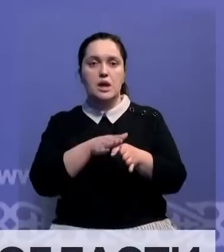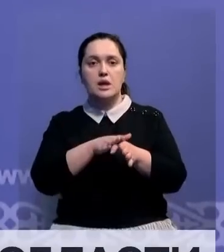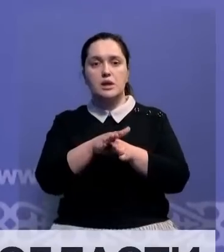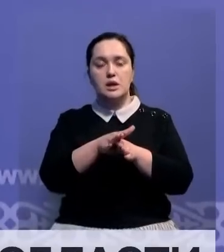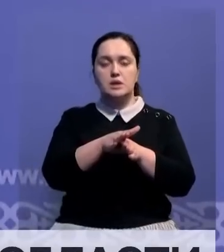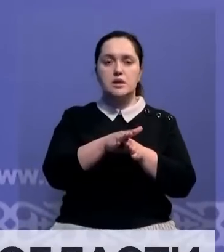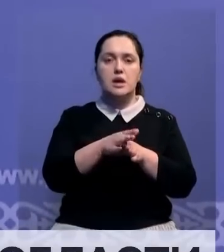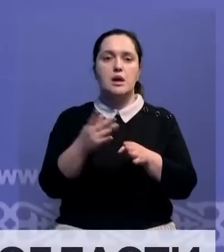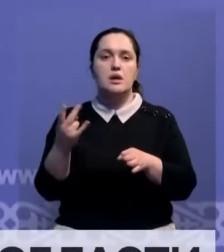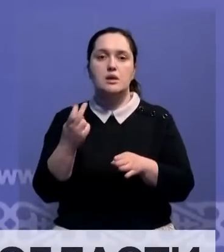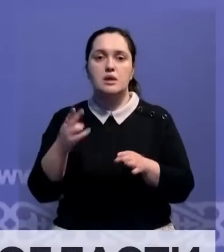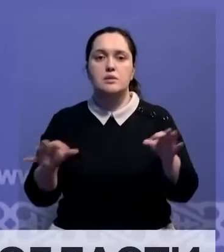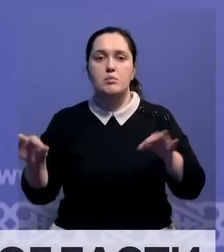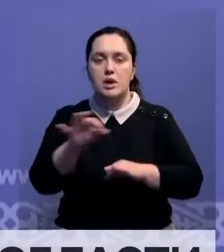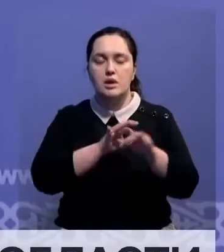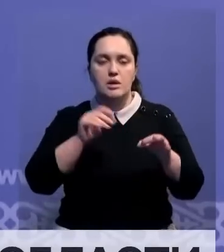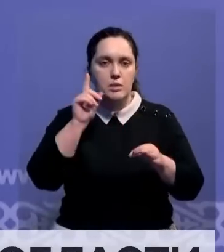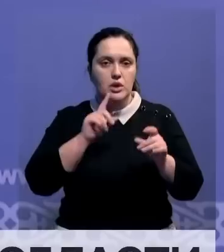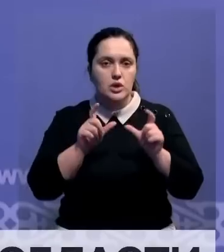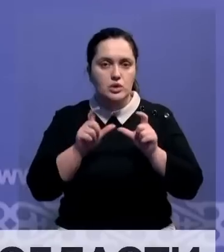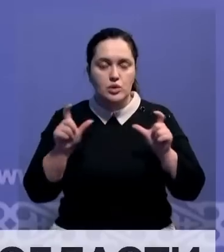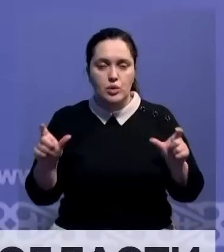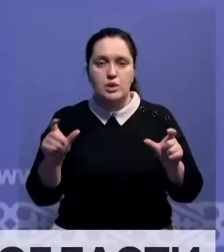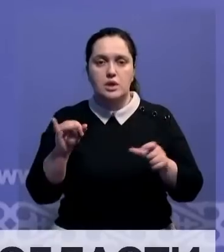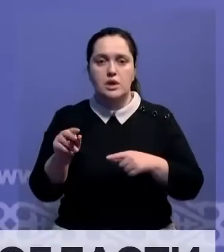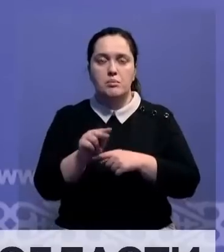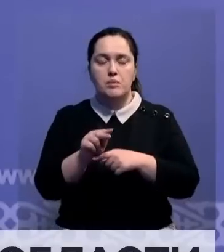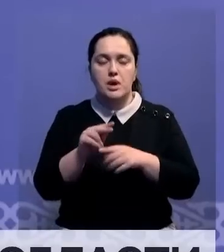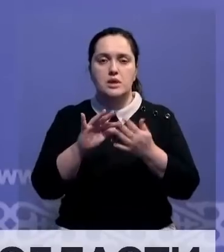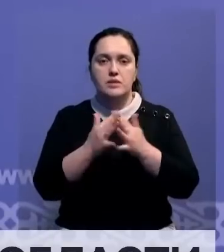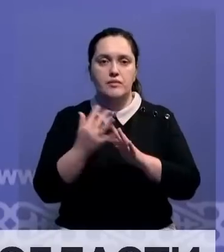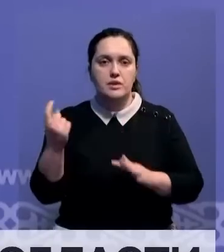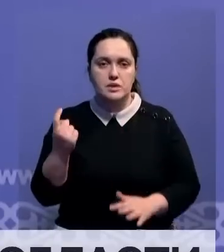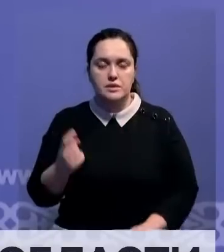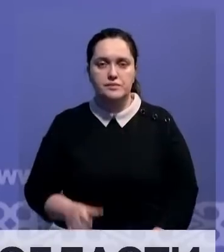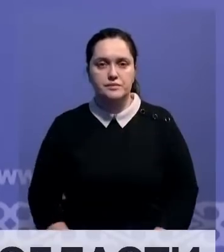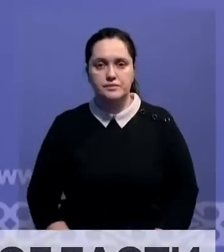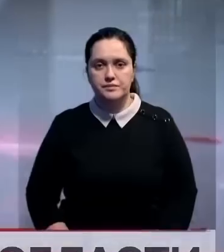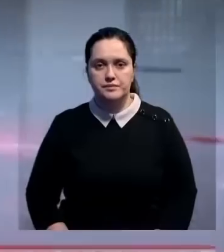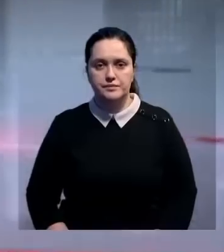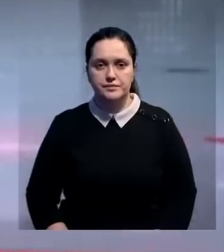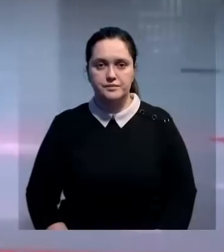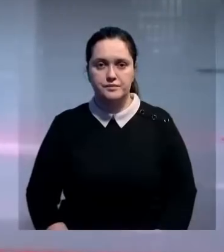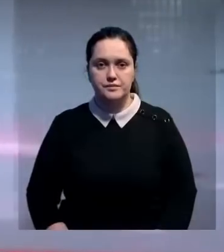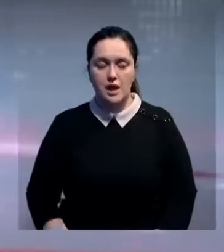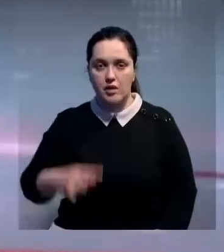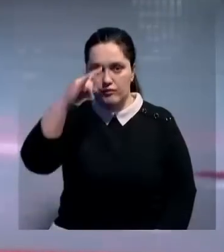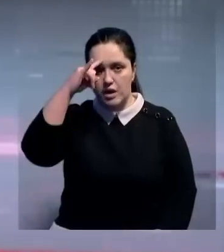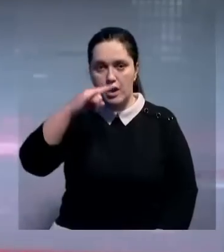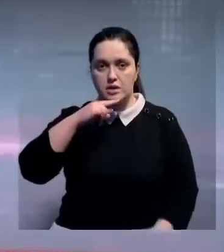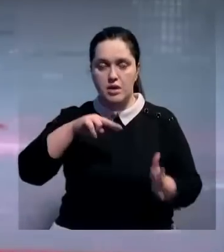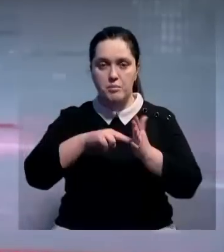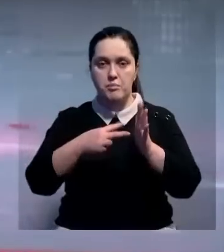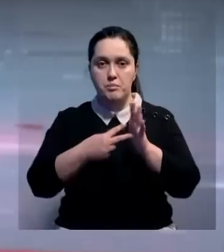национальных проектов комфортной школы и модернизации сельского хозяйства. В Казахстане